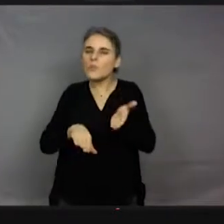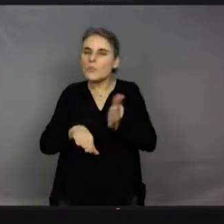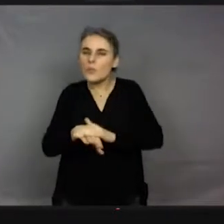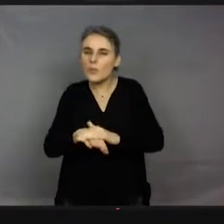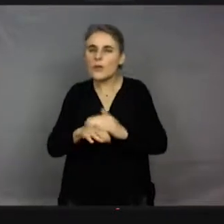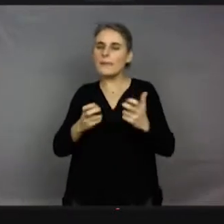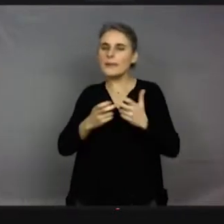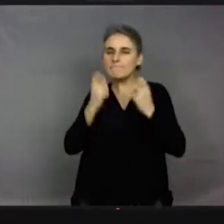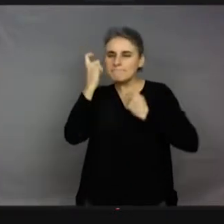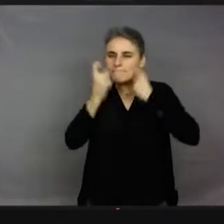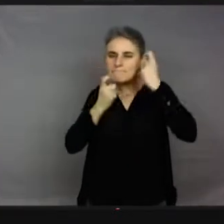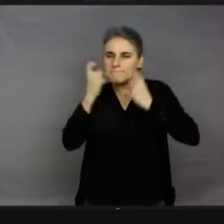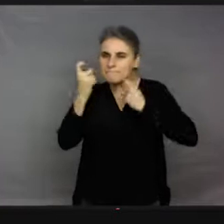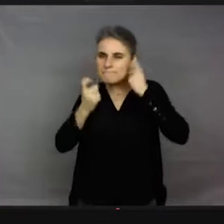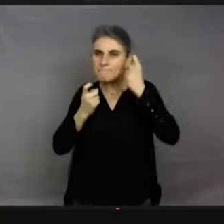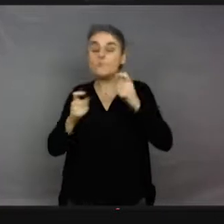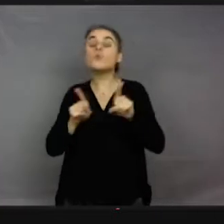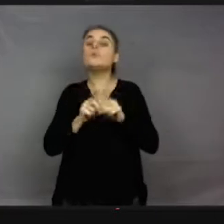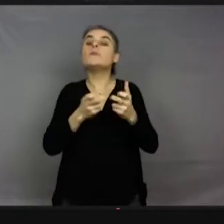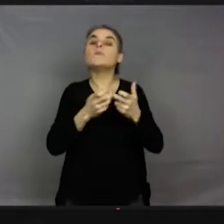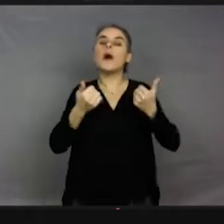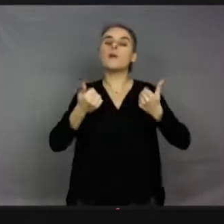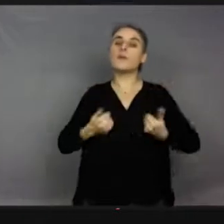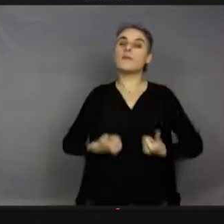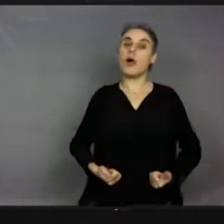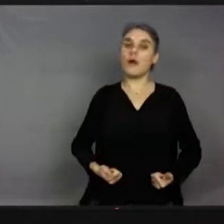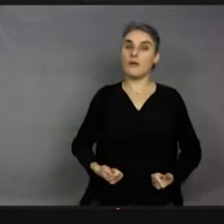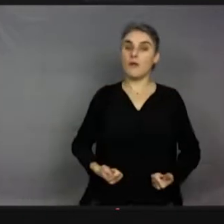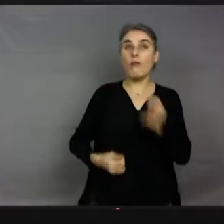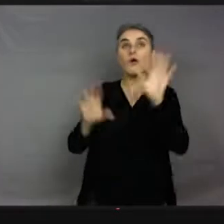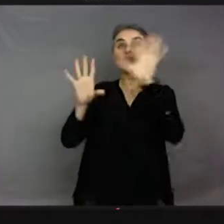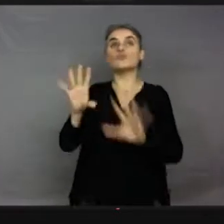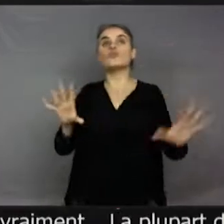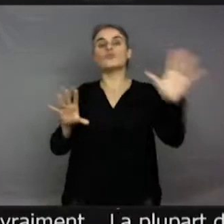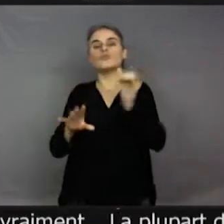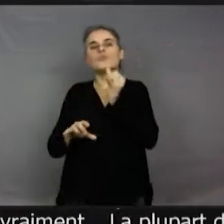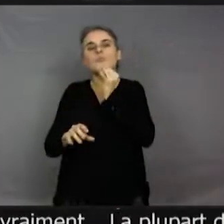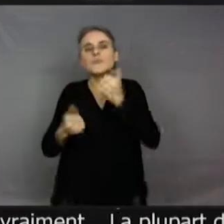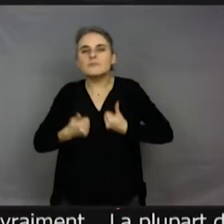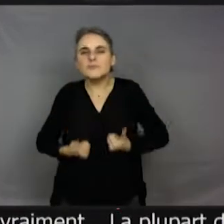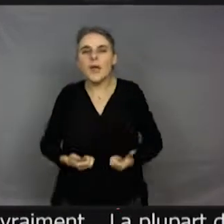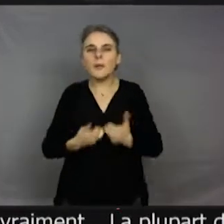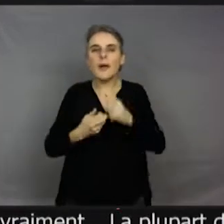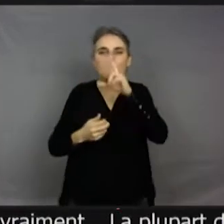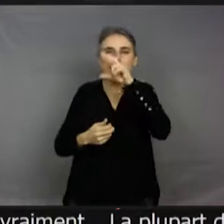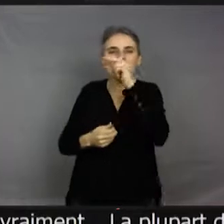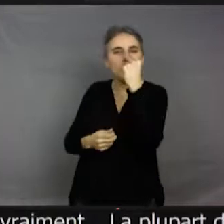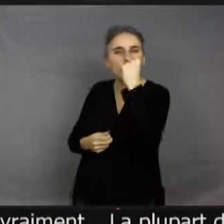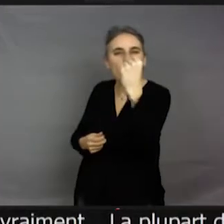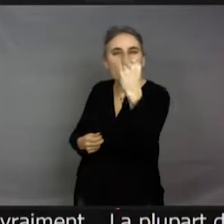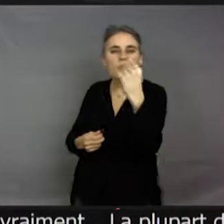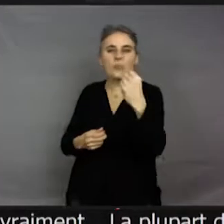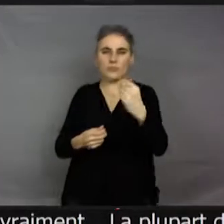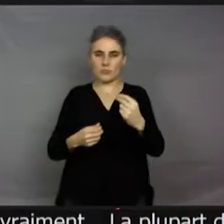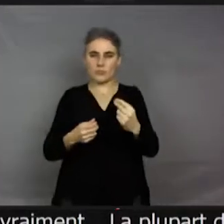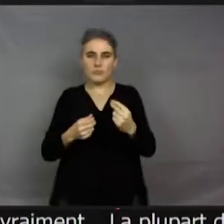mammifères, fait, la plupart des mammifères en France sont des petites bêtes. Il y a plein d'espèces de musaraignes qui sont petites, des espèces de mulots, etc. Et puis, il